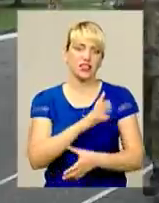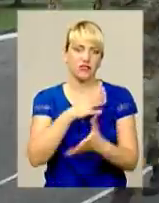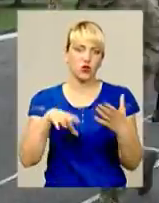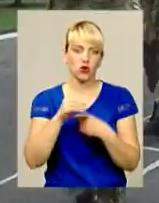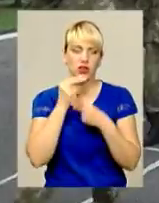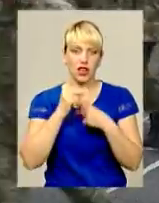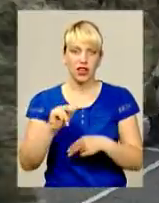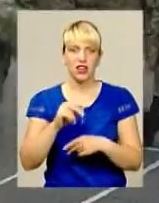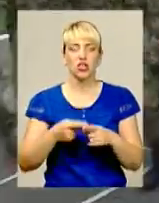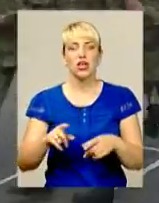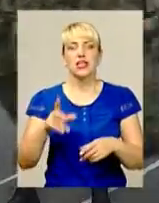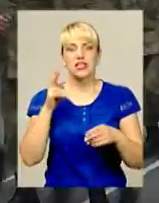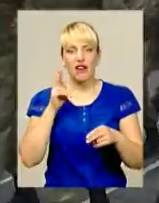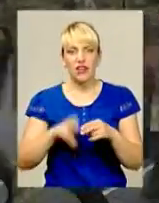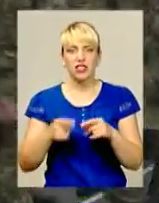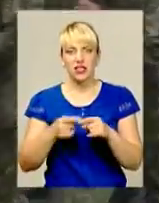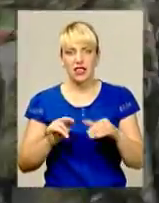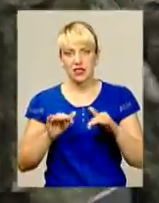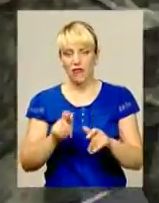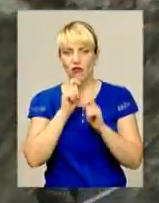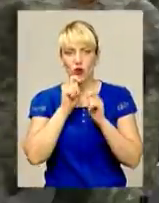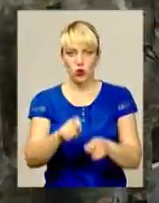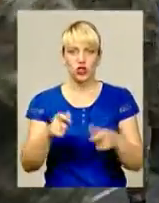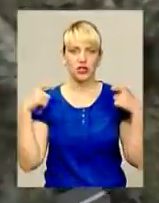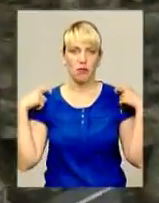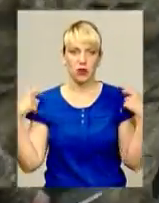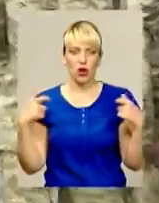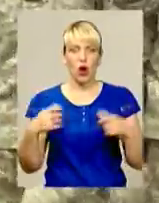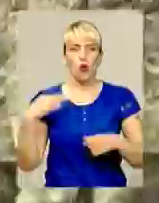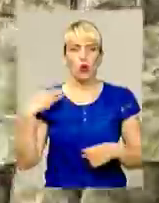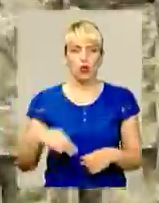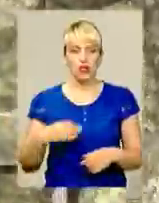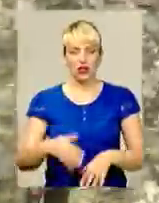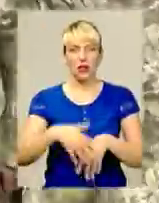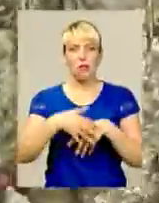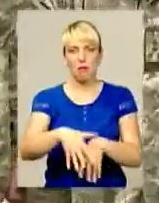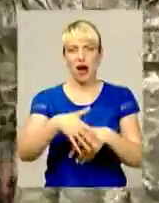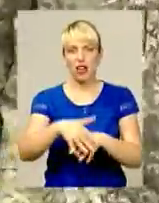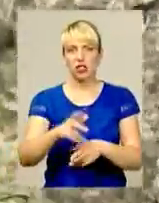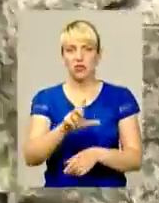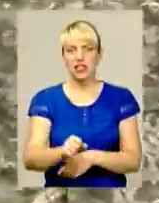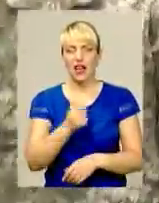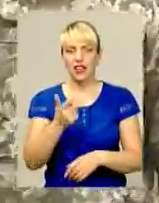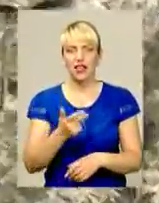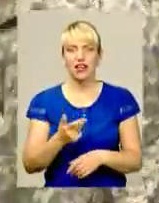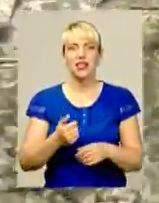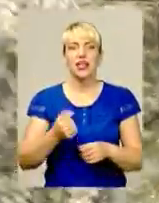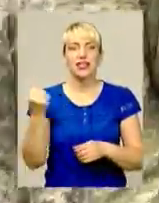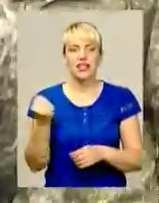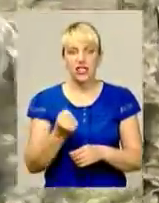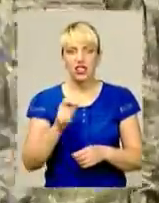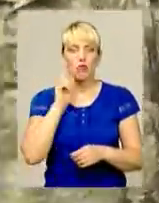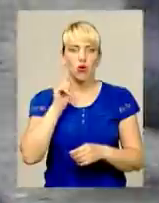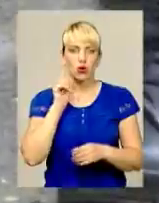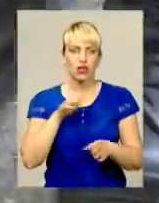Завершилася церемонія вручення погонів курсантам-прикордонникам урочистим маршем. Вже за кілька тижнів молоде поповнення